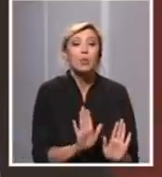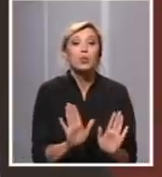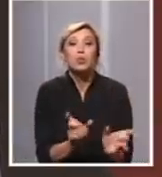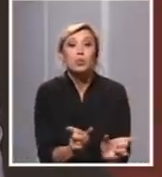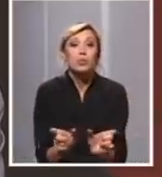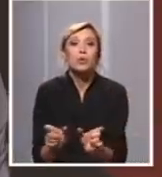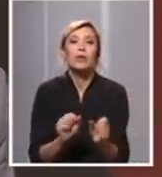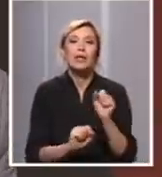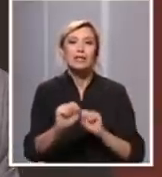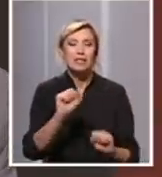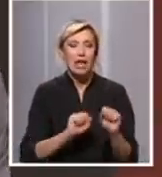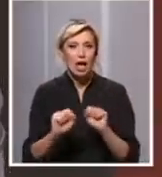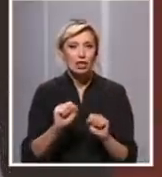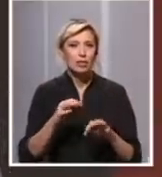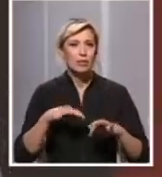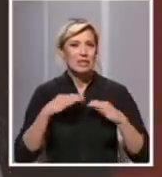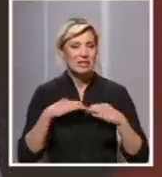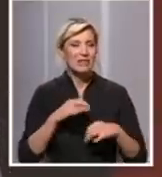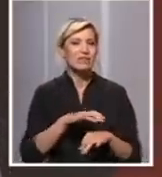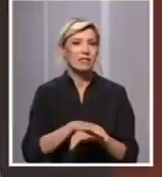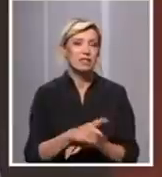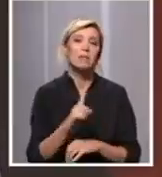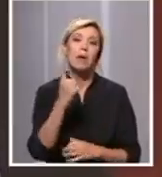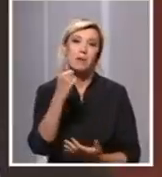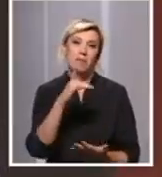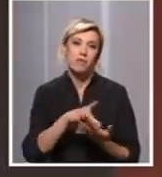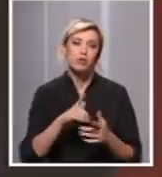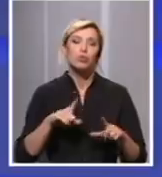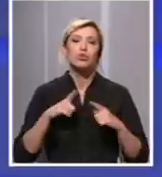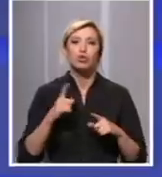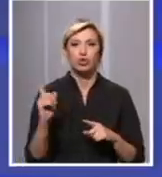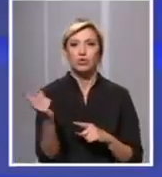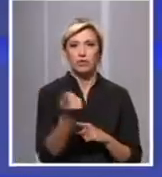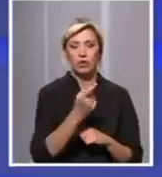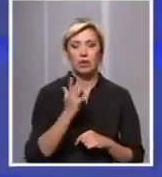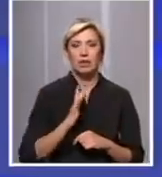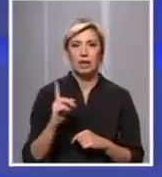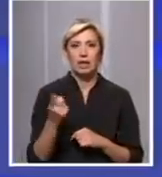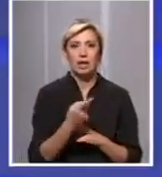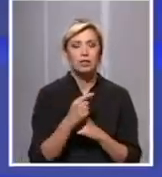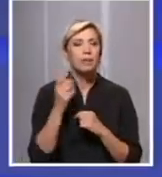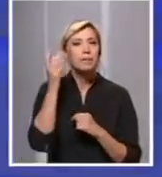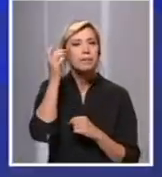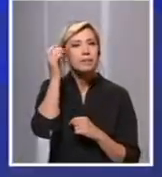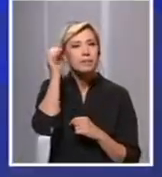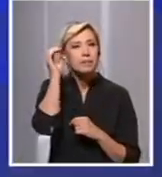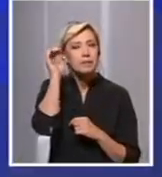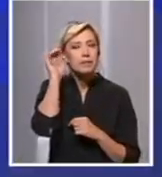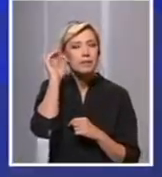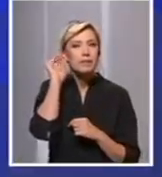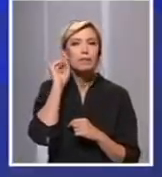zdravstveni sistem, a pre svega zaštitimo živote naših sugređa. Doktor, ako sad govorimo o ovim merema, prosto vi ste